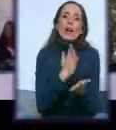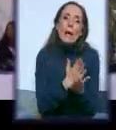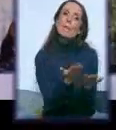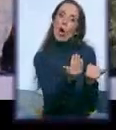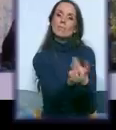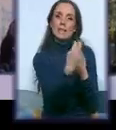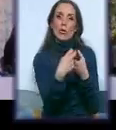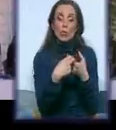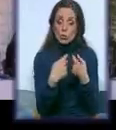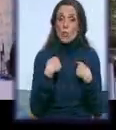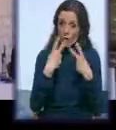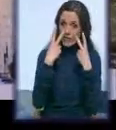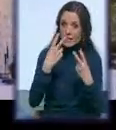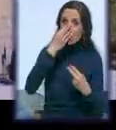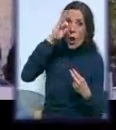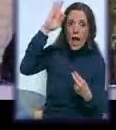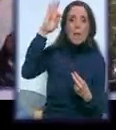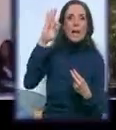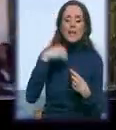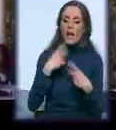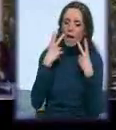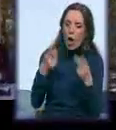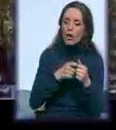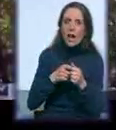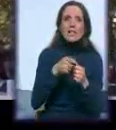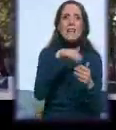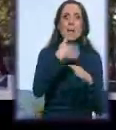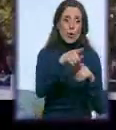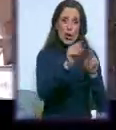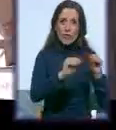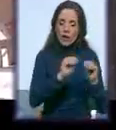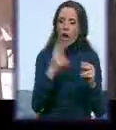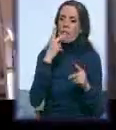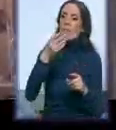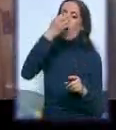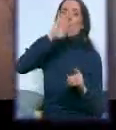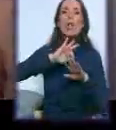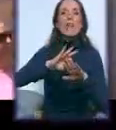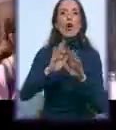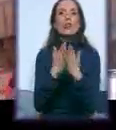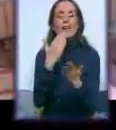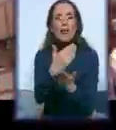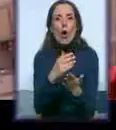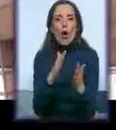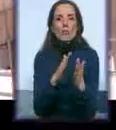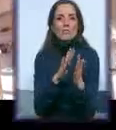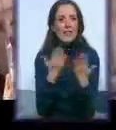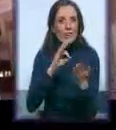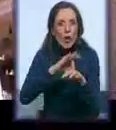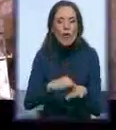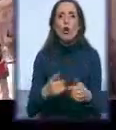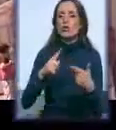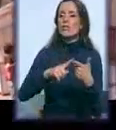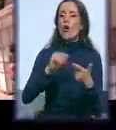napredak. Zaista napredak i po vođenju knjigovodstva i po pisanju projekata, definisanja ciljne grupe i uopšte jedna, sistematični